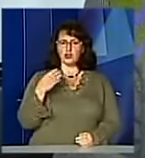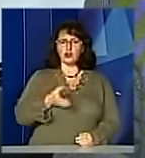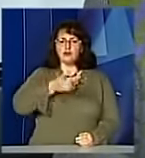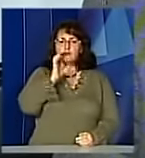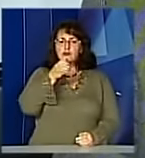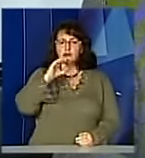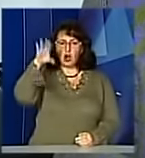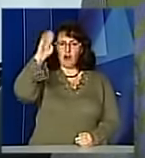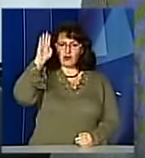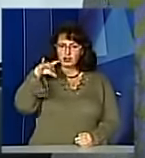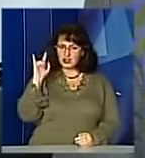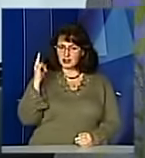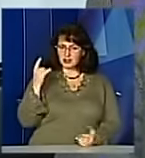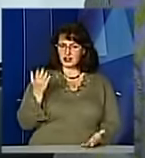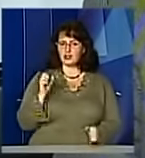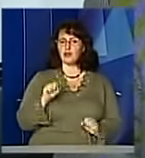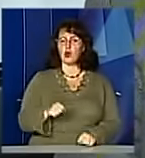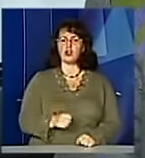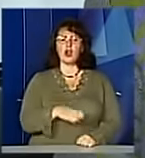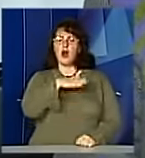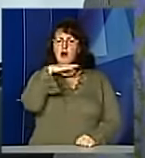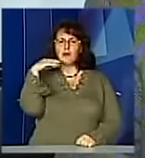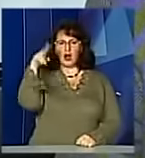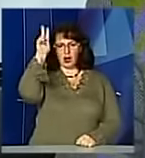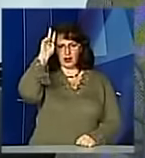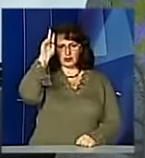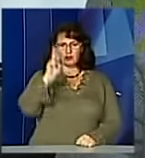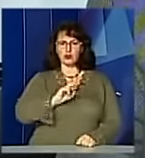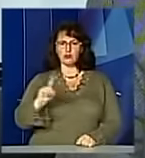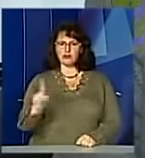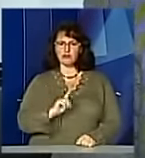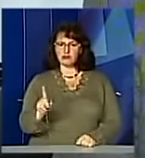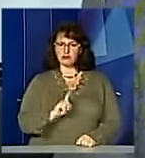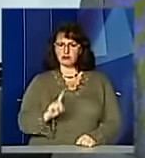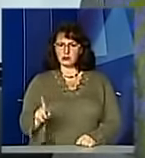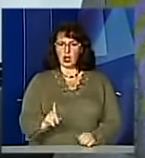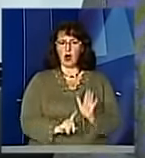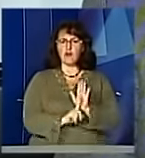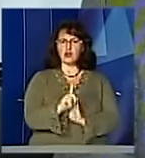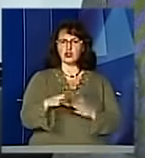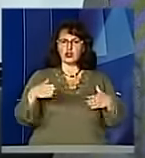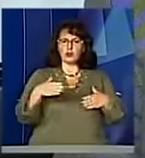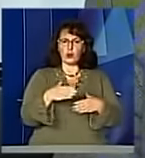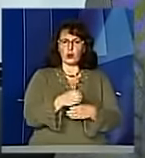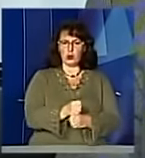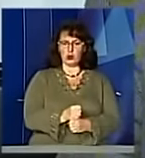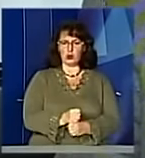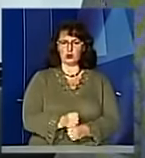рідини дитина, відповідно багато вона мочиться, починає худнути,